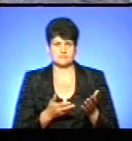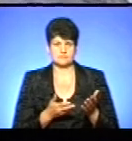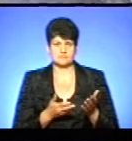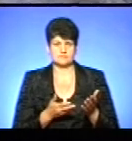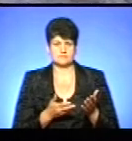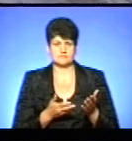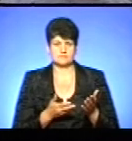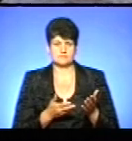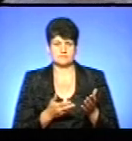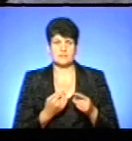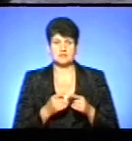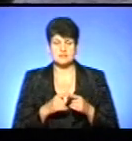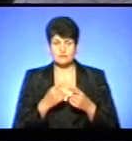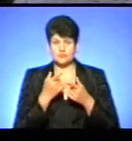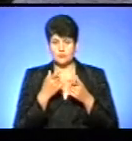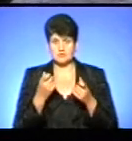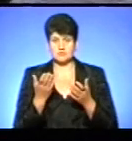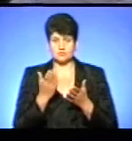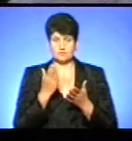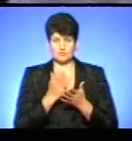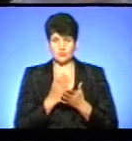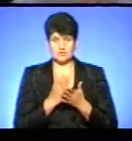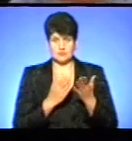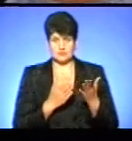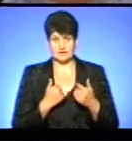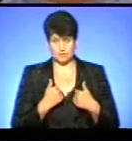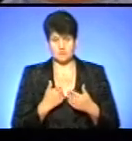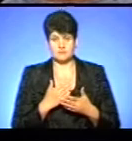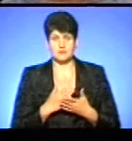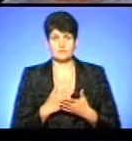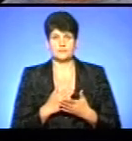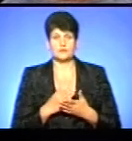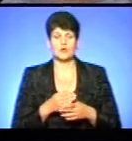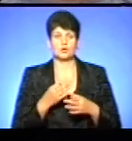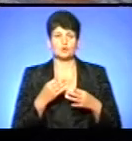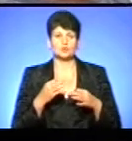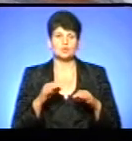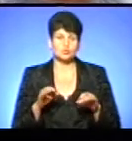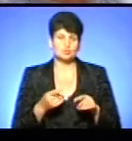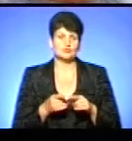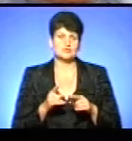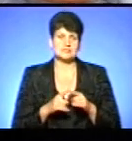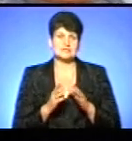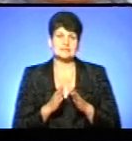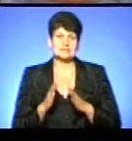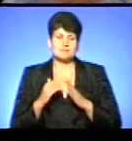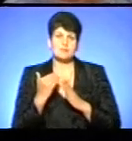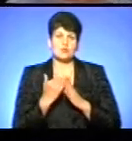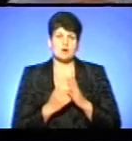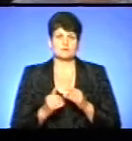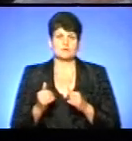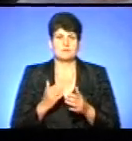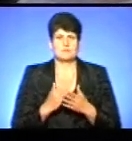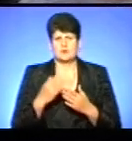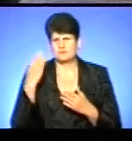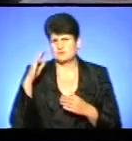За тією інформацією, якою володіє, якою я володію, доступ до цієї всієї системи програмного забезпечення має